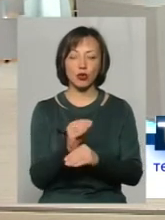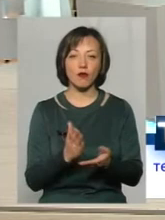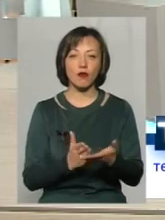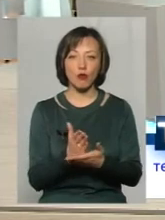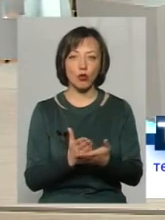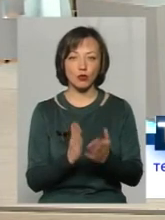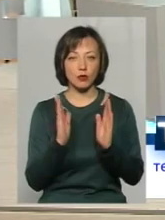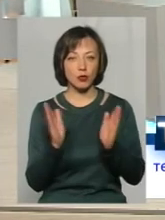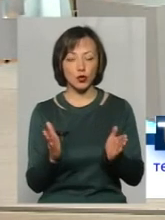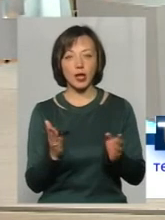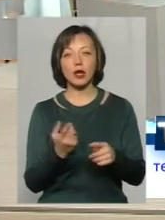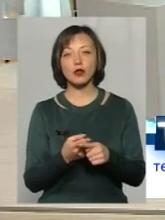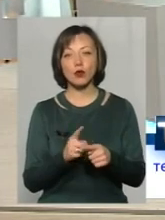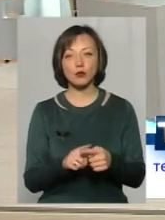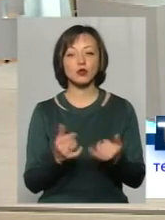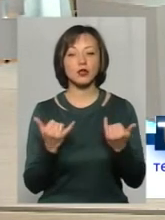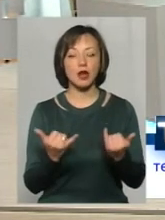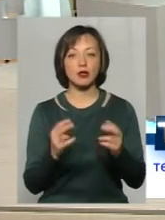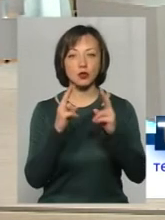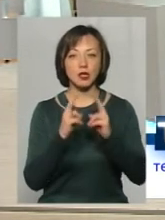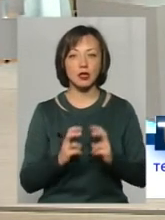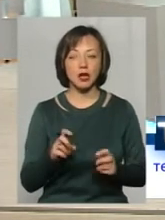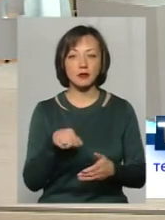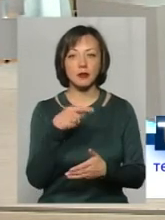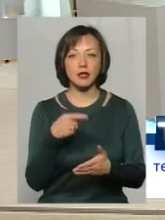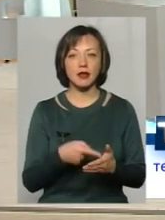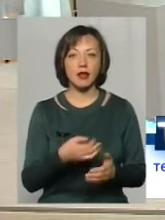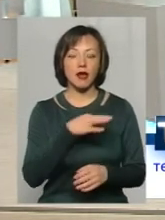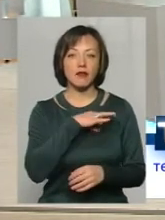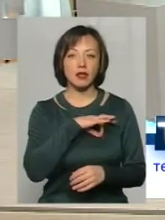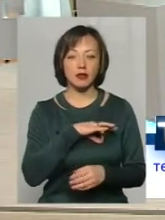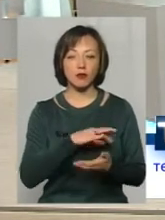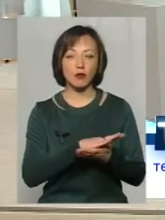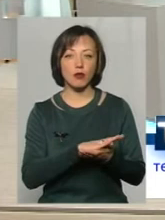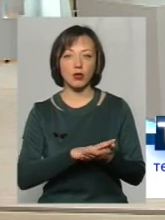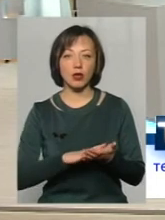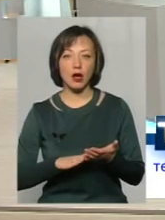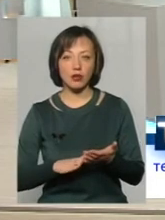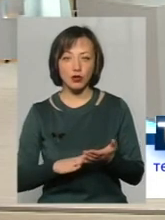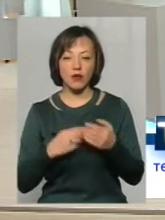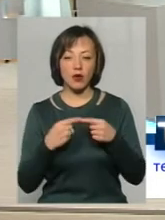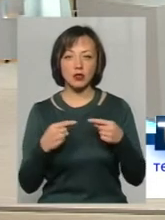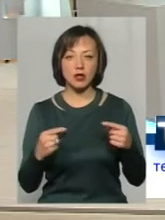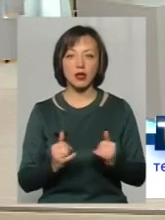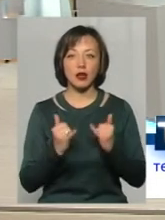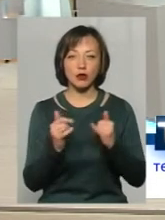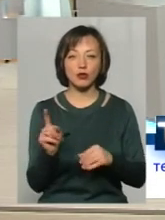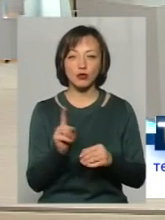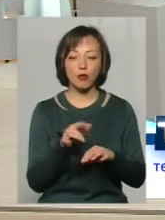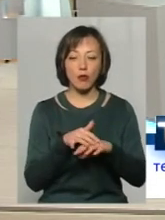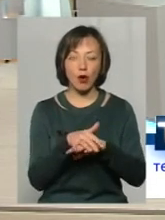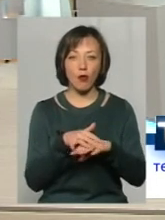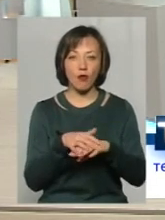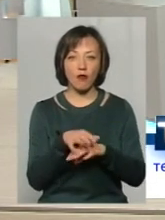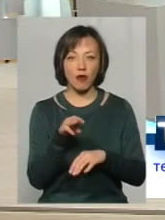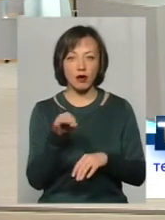послуги будуть. Тому, якби, зараз розглядається питання ефективного, подальшого його використання, для того, щоб прорахувати,